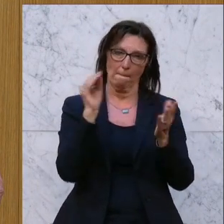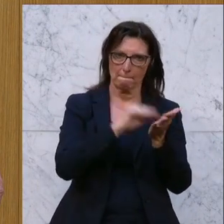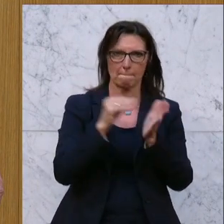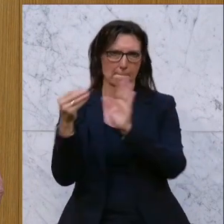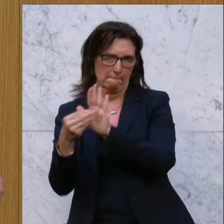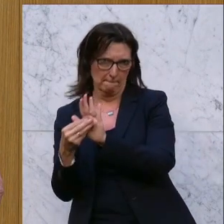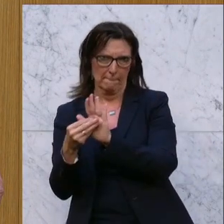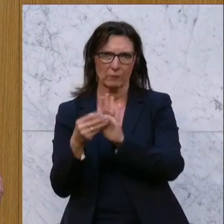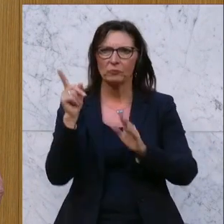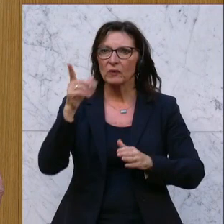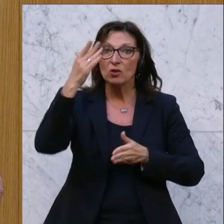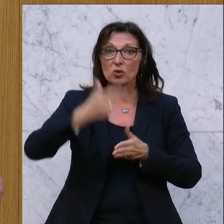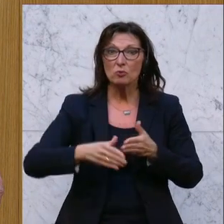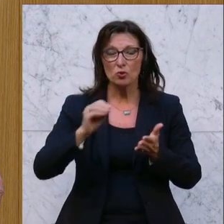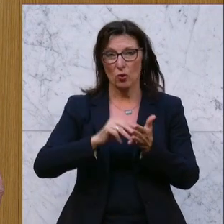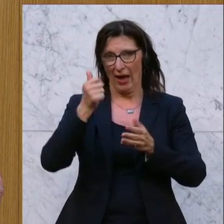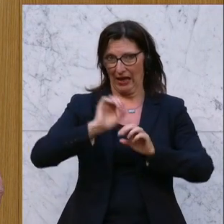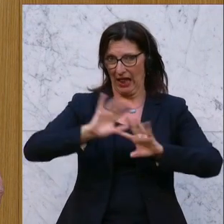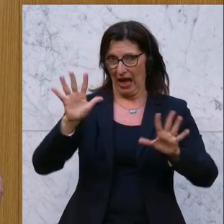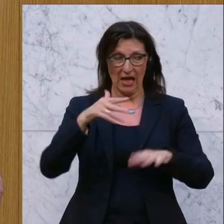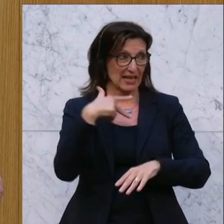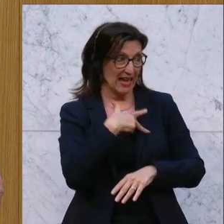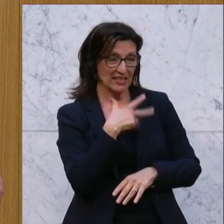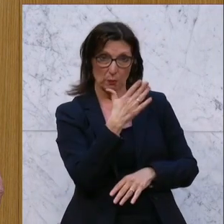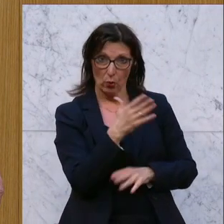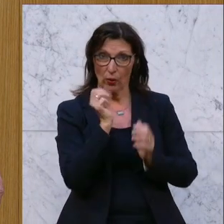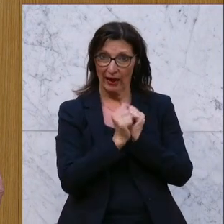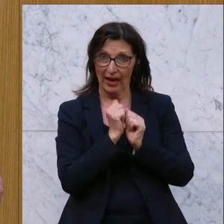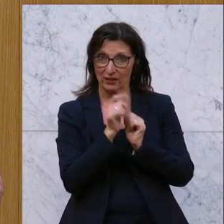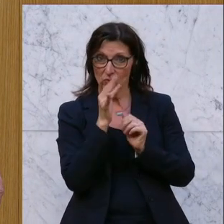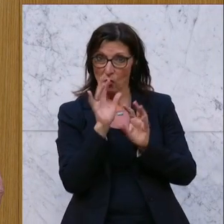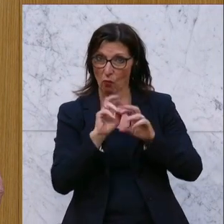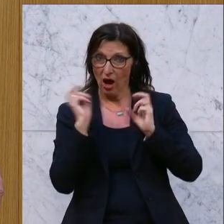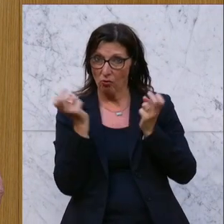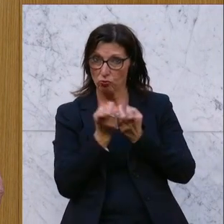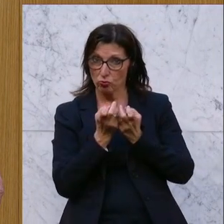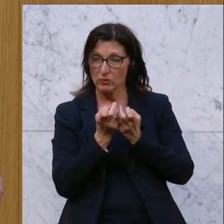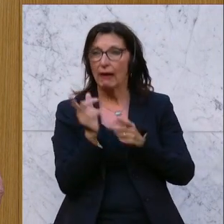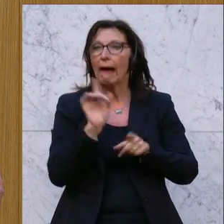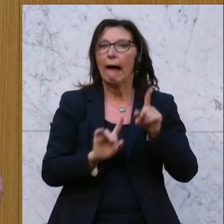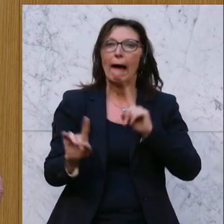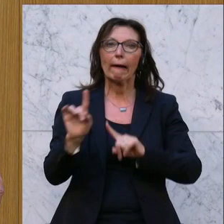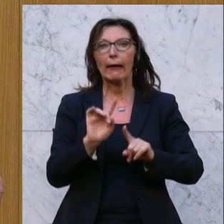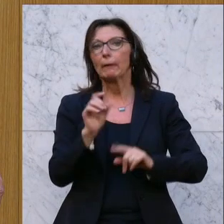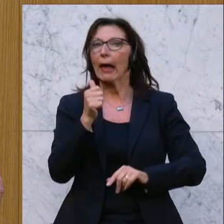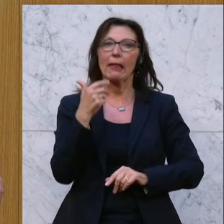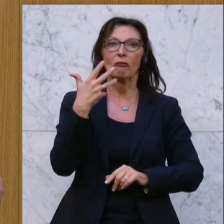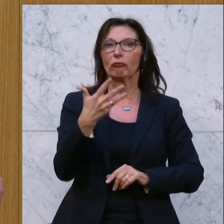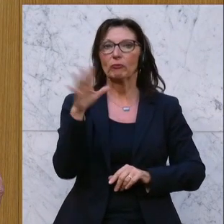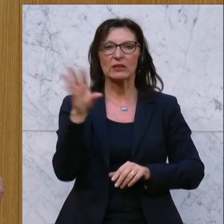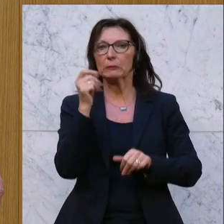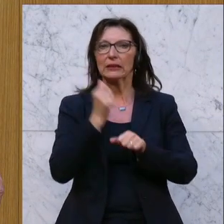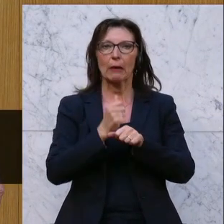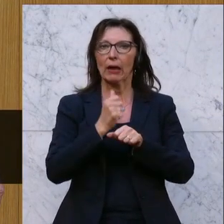eine Klarstellung, weil die SPÖ im Rechnungshofausschuss die angeblich 51 Mitarbeiter und Mitarbeiterinnen